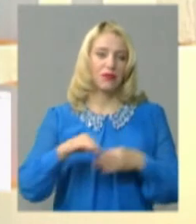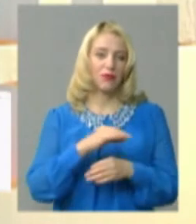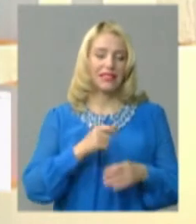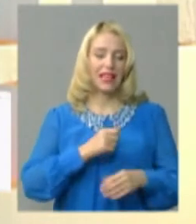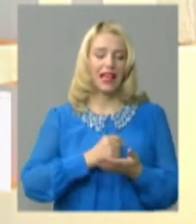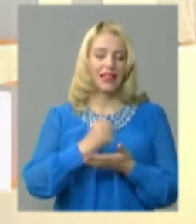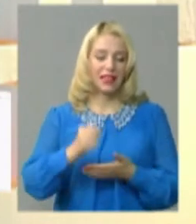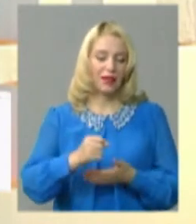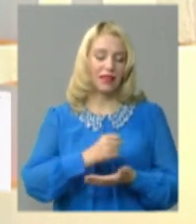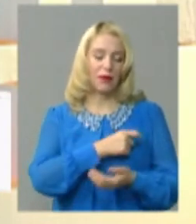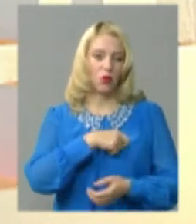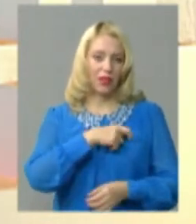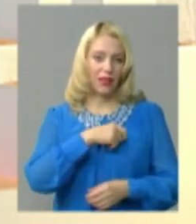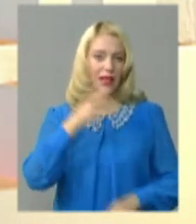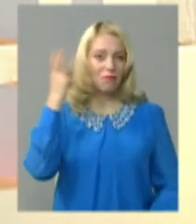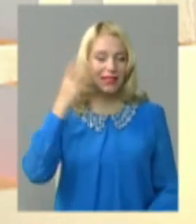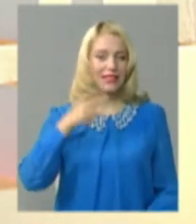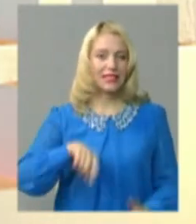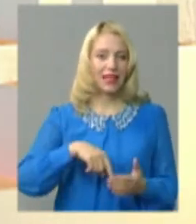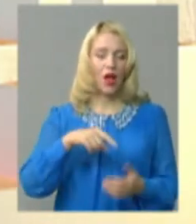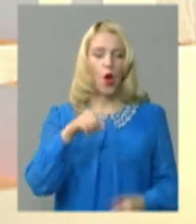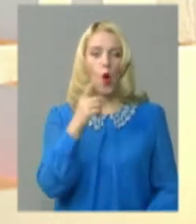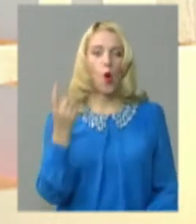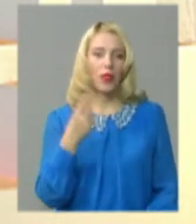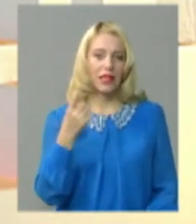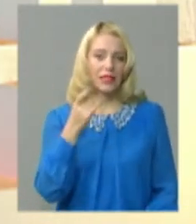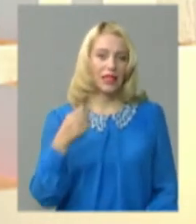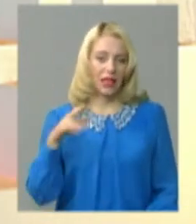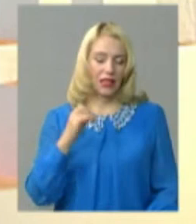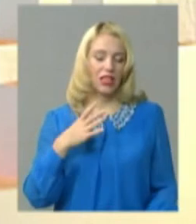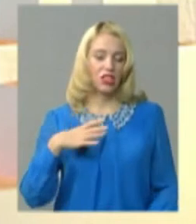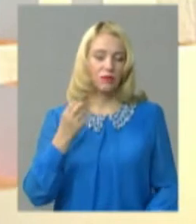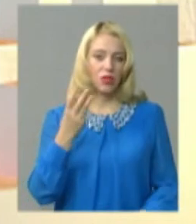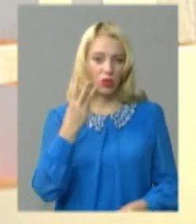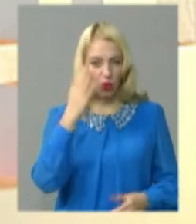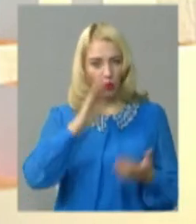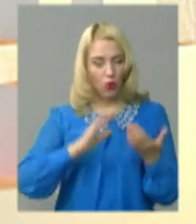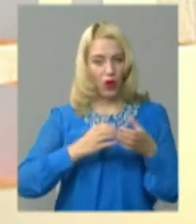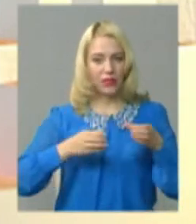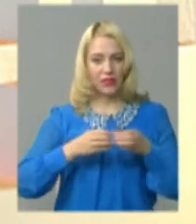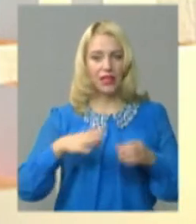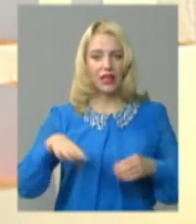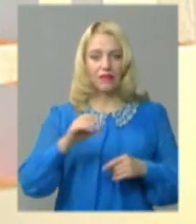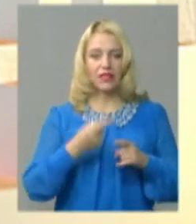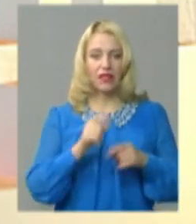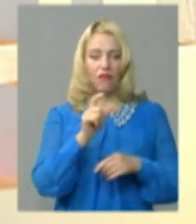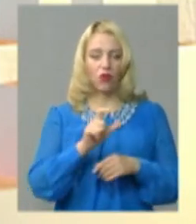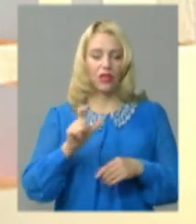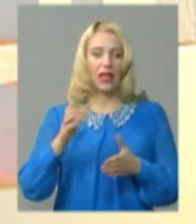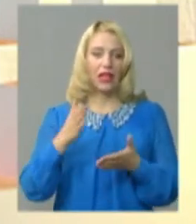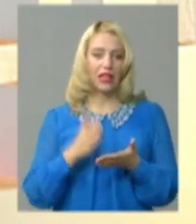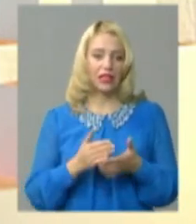у депутати Хмельницької обласної ради Сьогодні чекаємо на представників ще трьох поліцил До речі, усі вони є